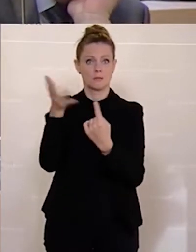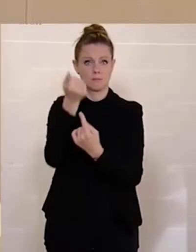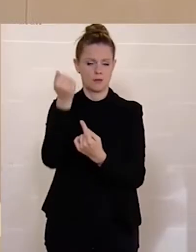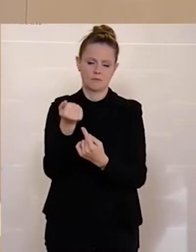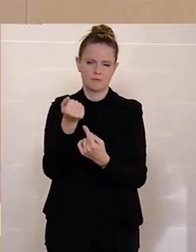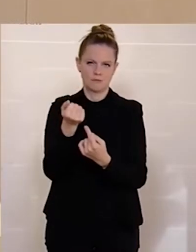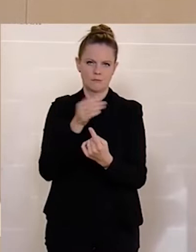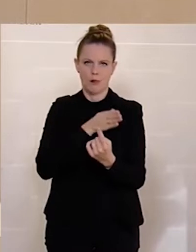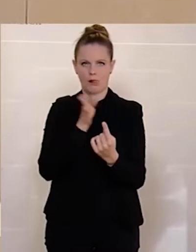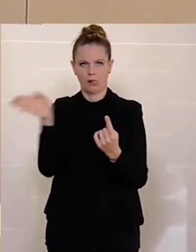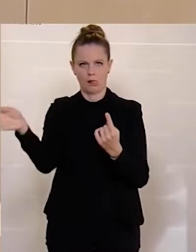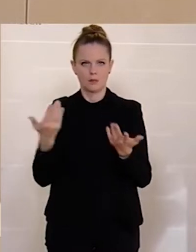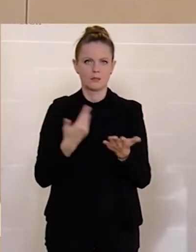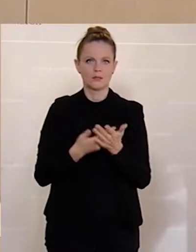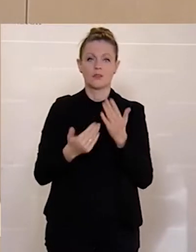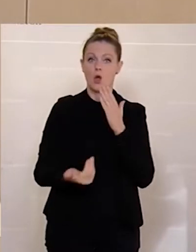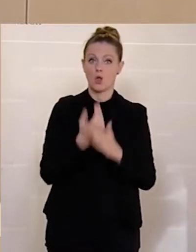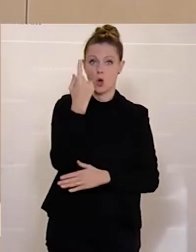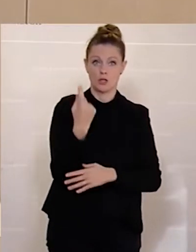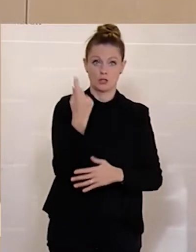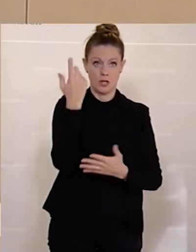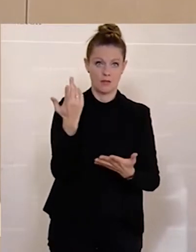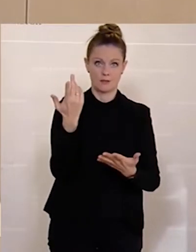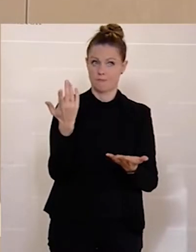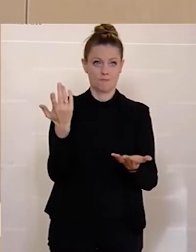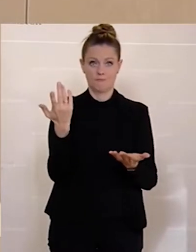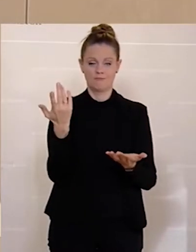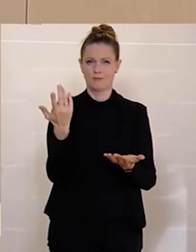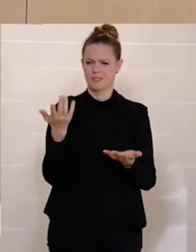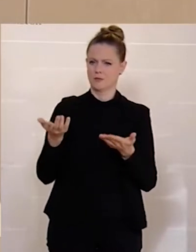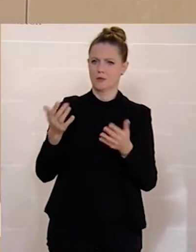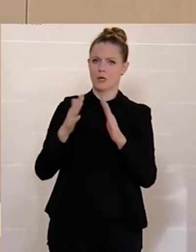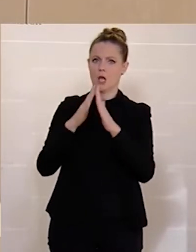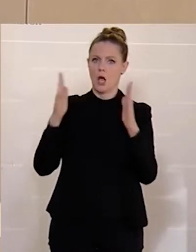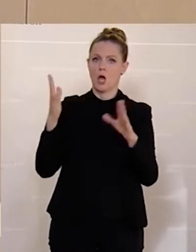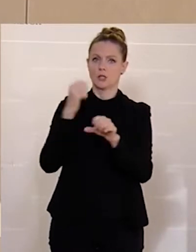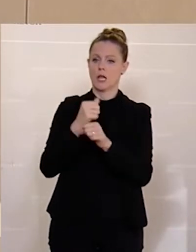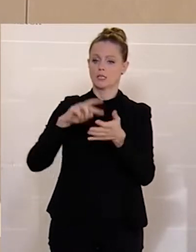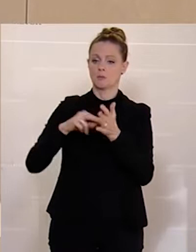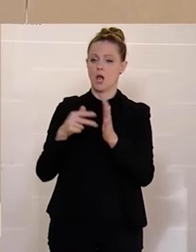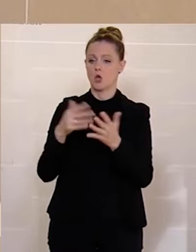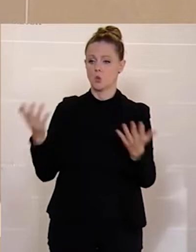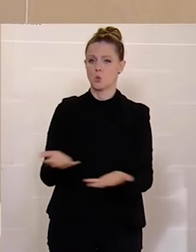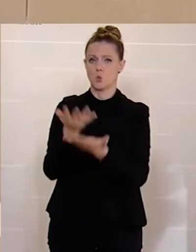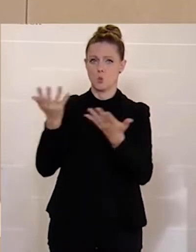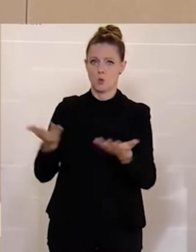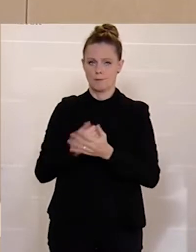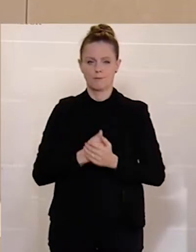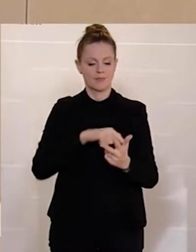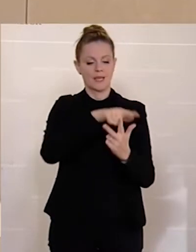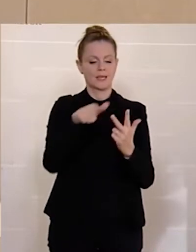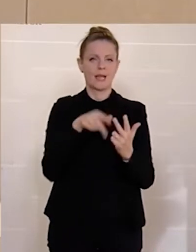Und statt eines Neustarts haben wir halt eine gewohnt uninspirierte Haushaltsplanung. Ich möchte aber auf die drei Punkte nochmal